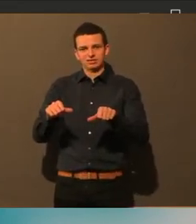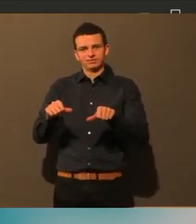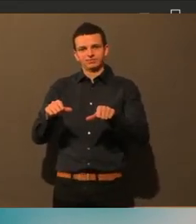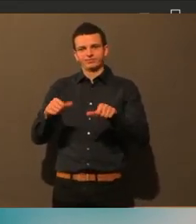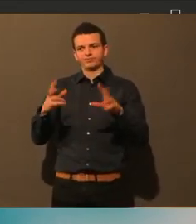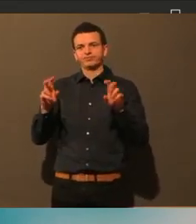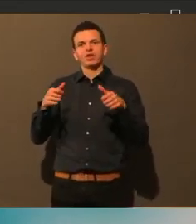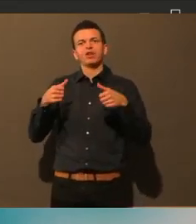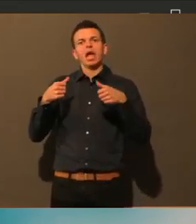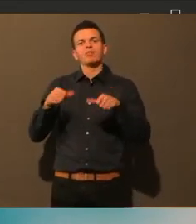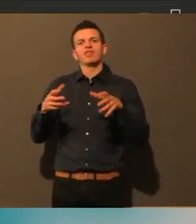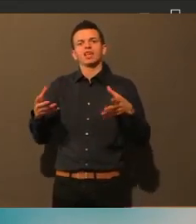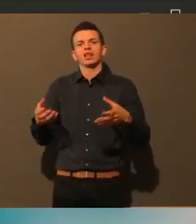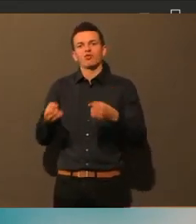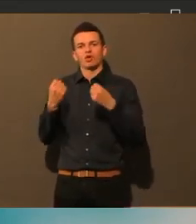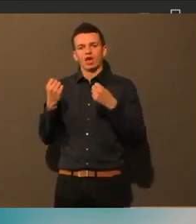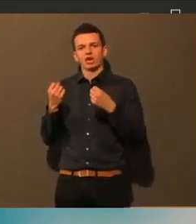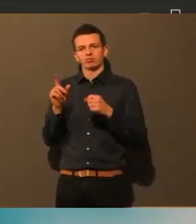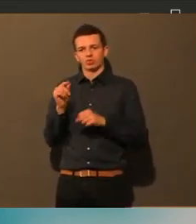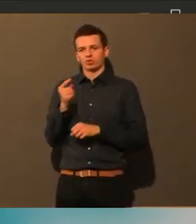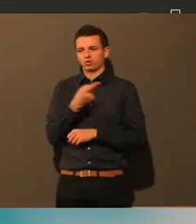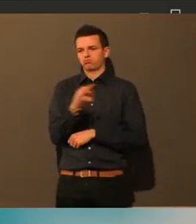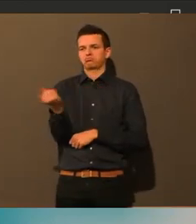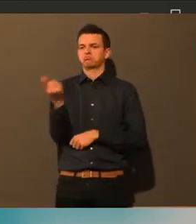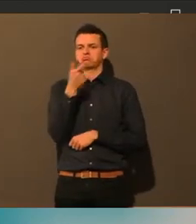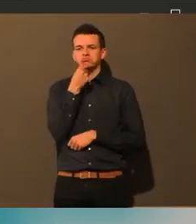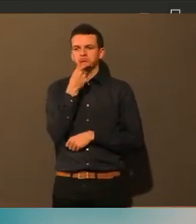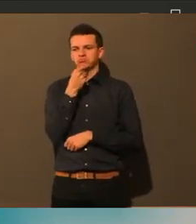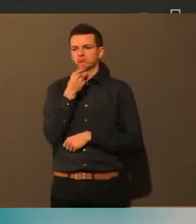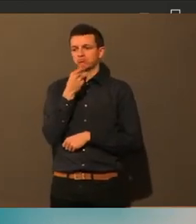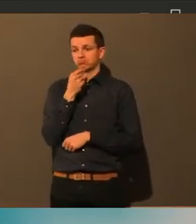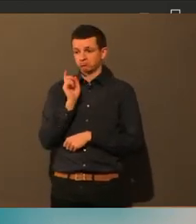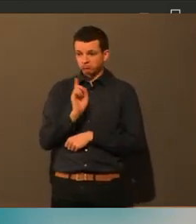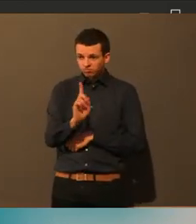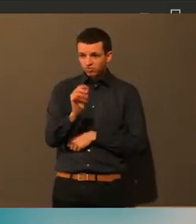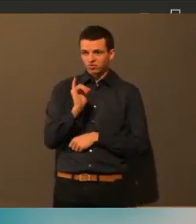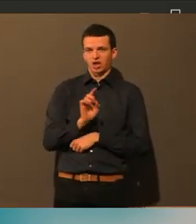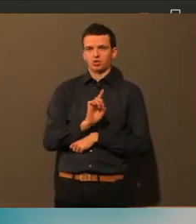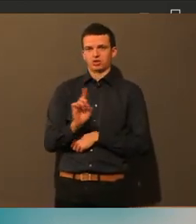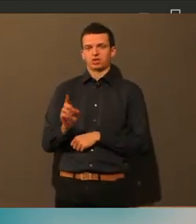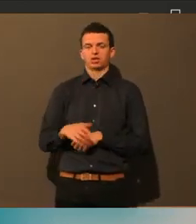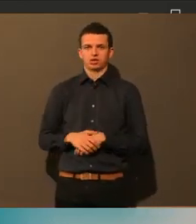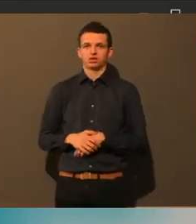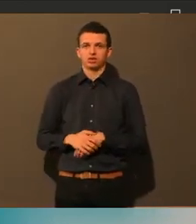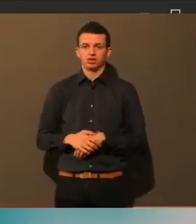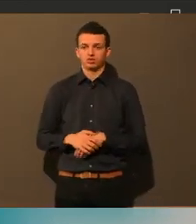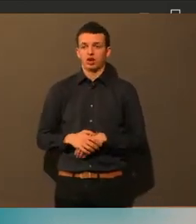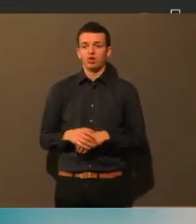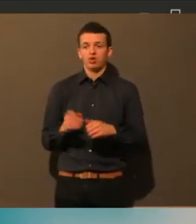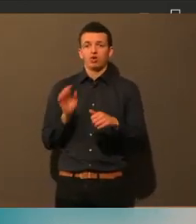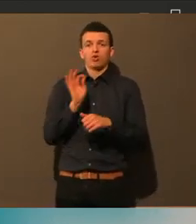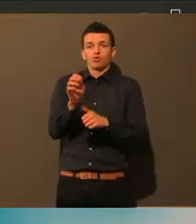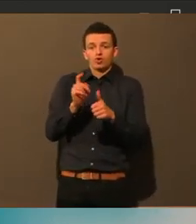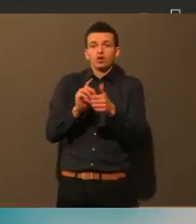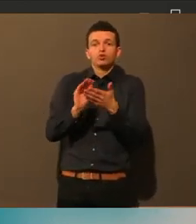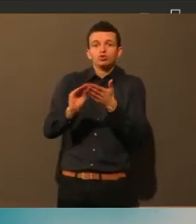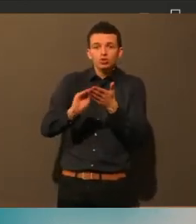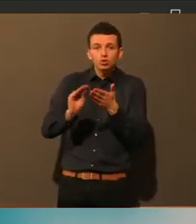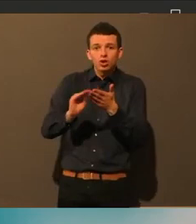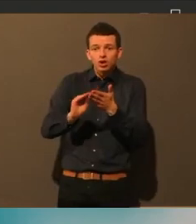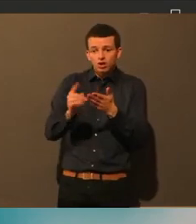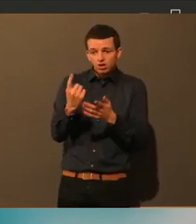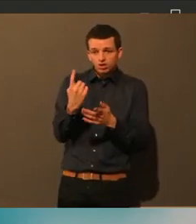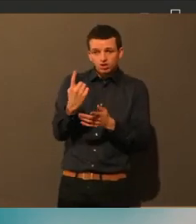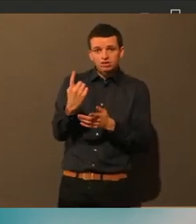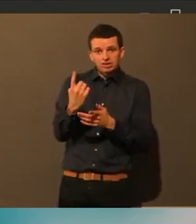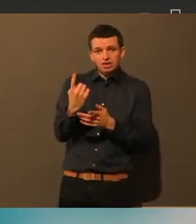dem Unterrichtsstoff gut hinterherkommen und somit die Sicherheit für die Familienangehörige oder für die Schüler selbst gewährleistet ist, ist